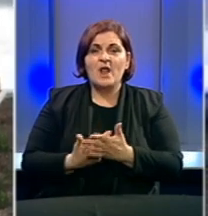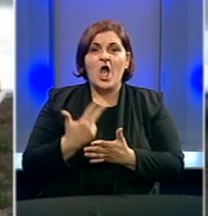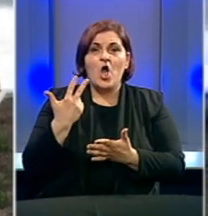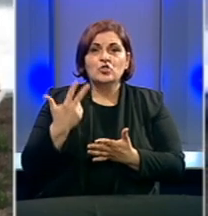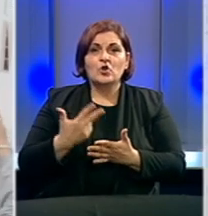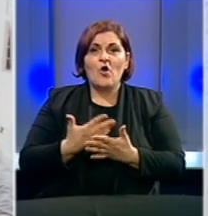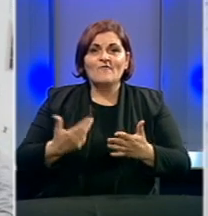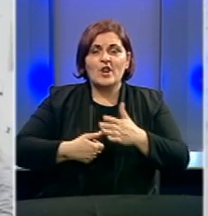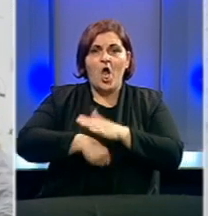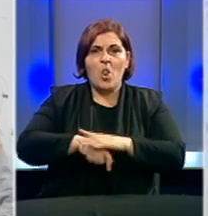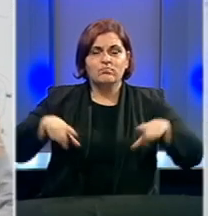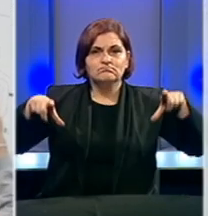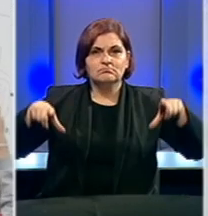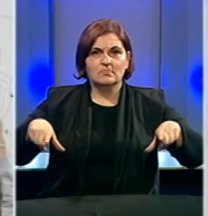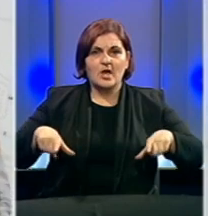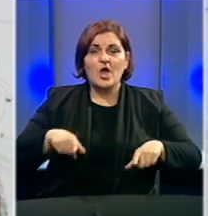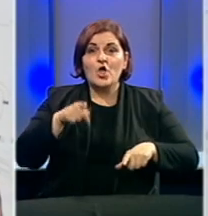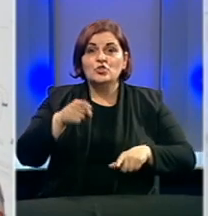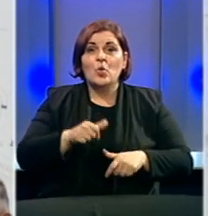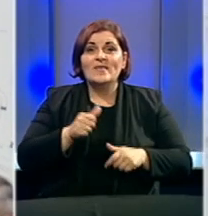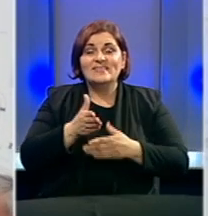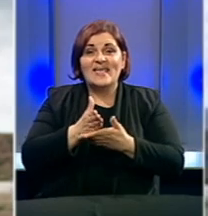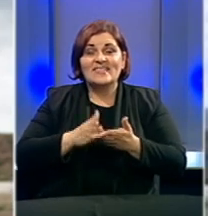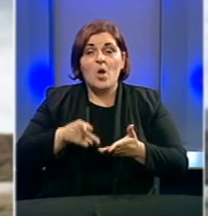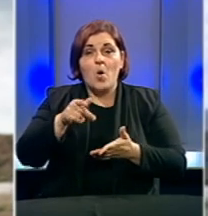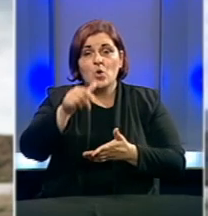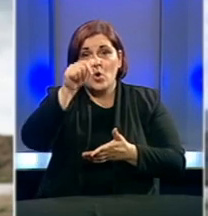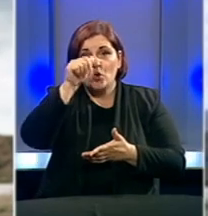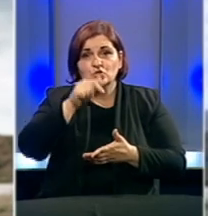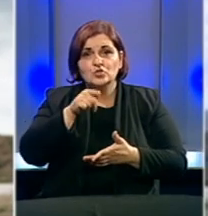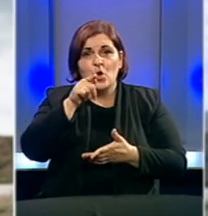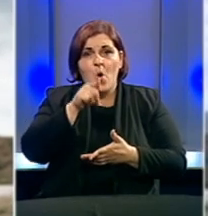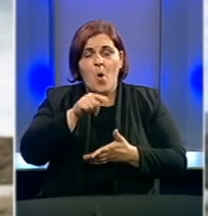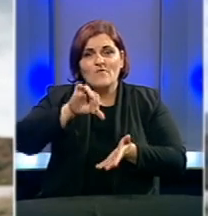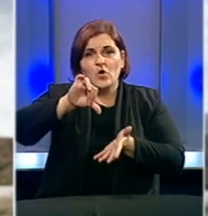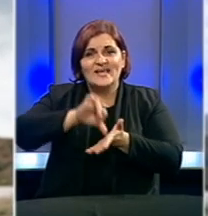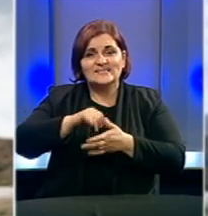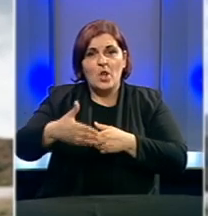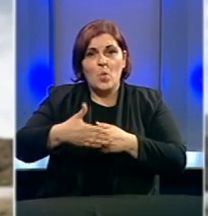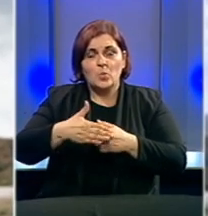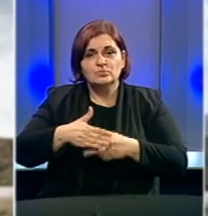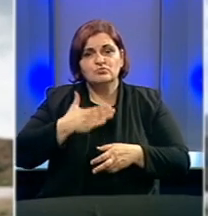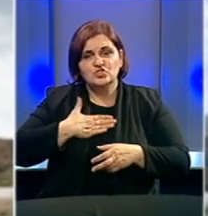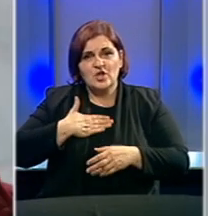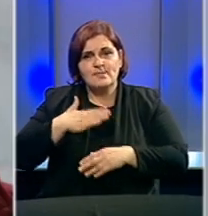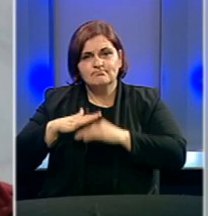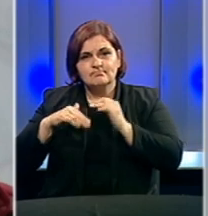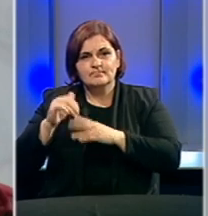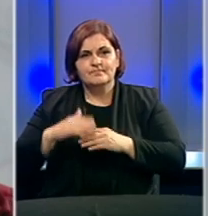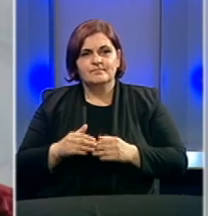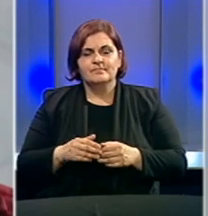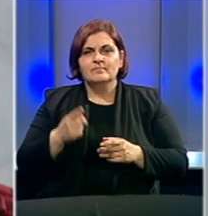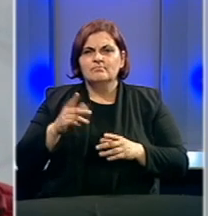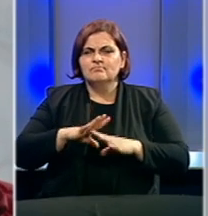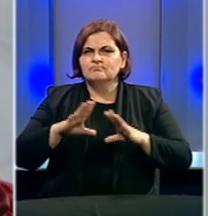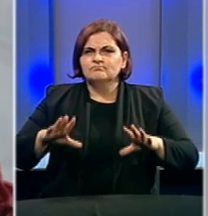velika nogometna igrališta. No to je tek dio onoga što se u okviru ovoga centra uskoro namjerava graditi. Dakle, jedan